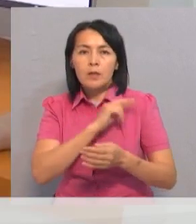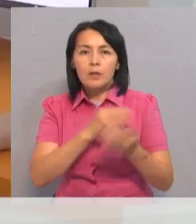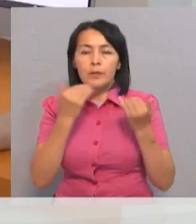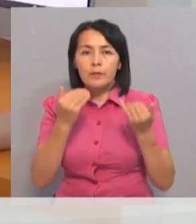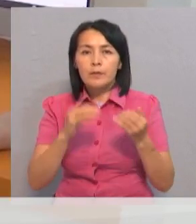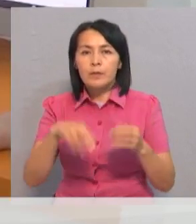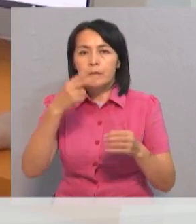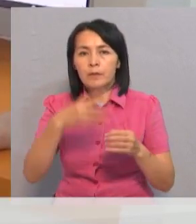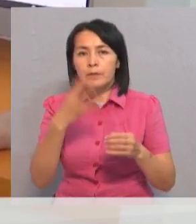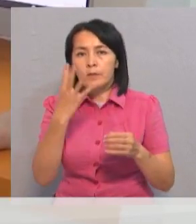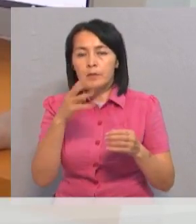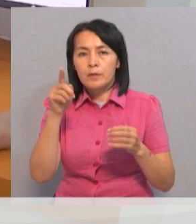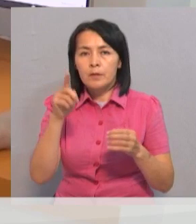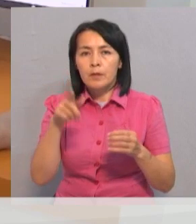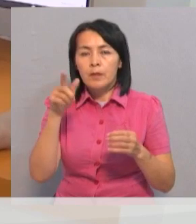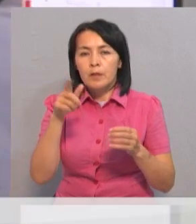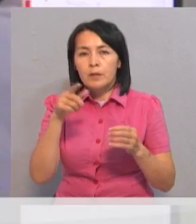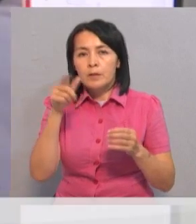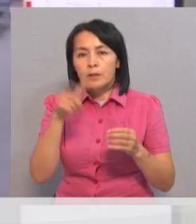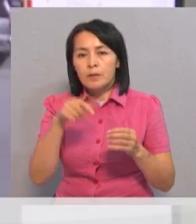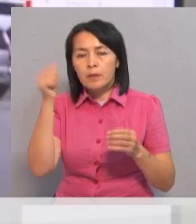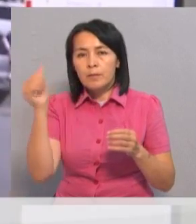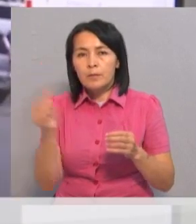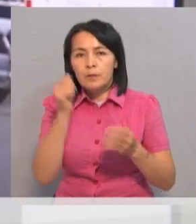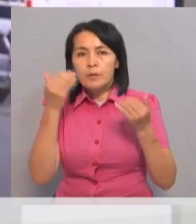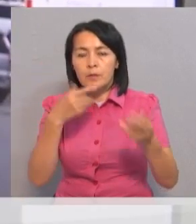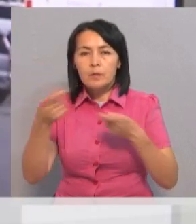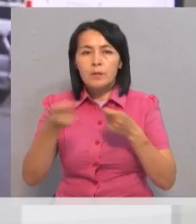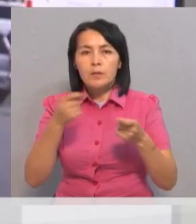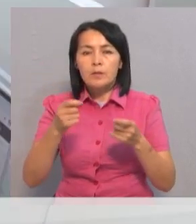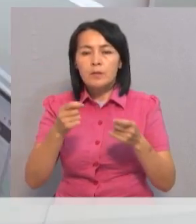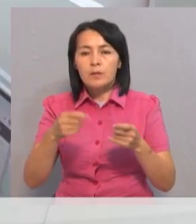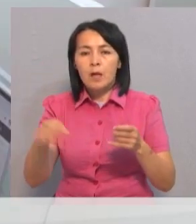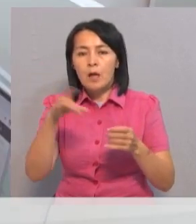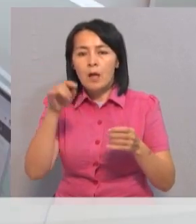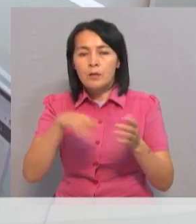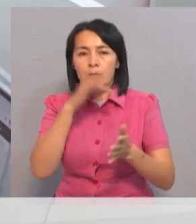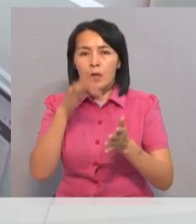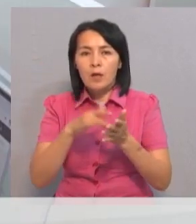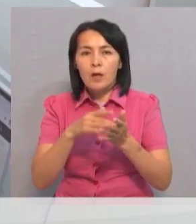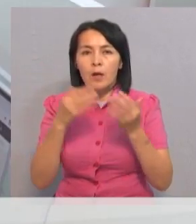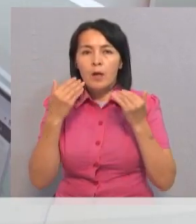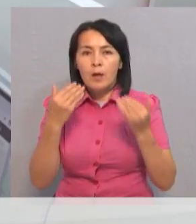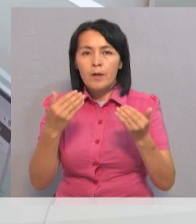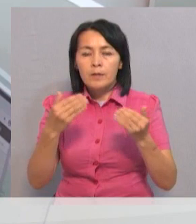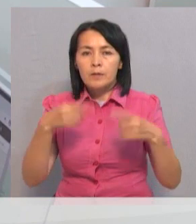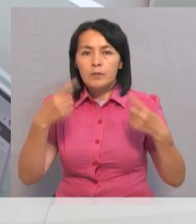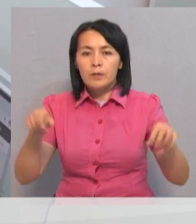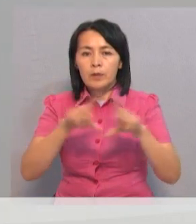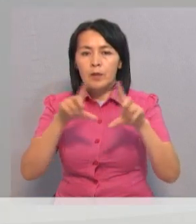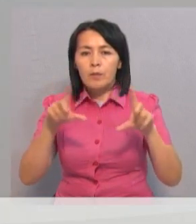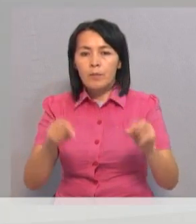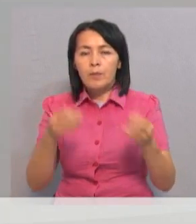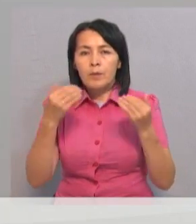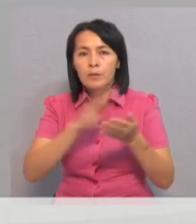в режиме 24 на 7. Он объединяет контактные центры управления Акиматов районов и городов, а также коммунальных предприятий.